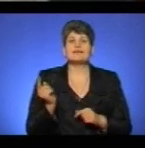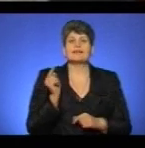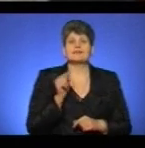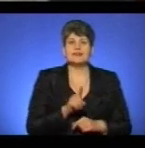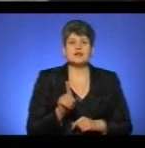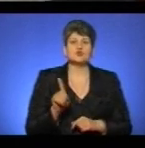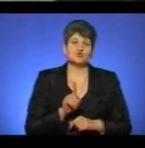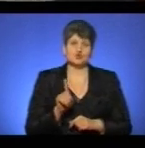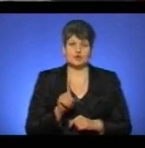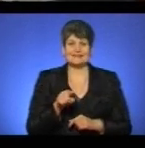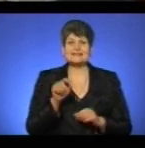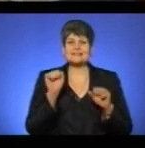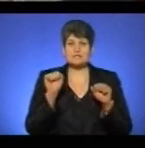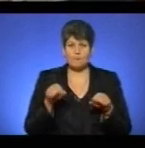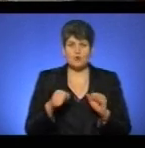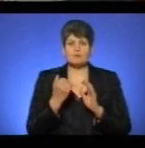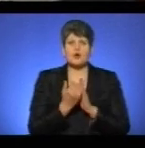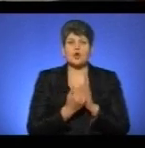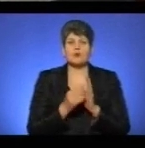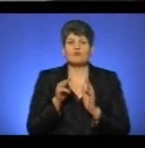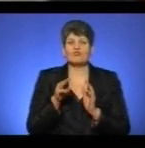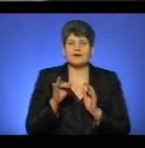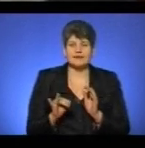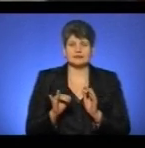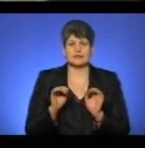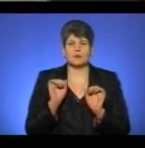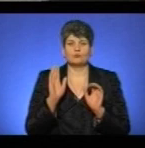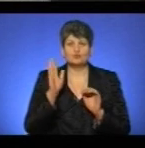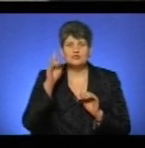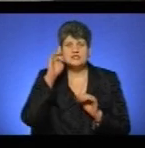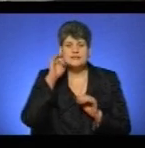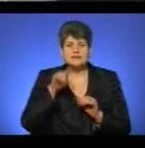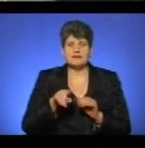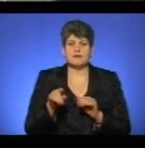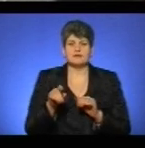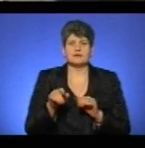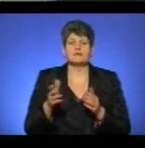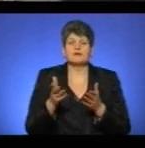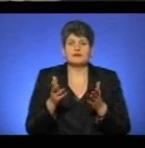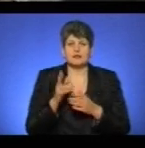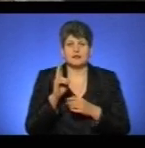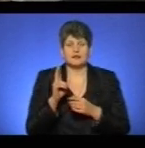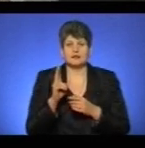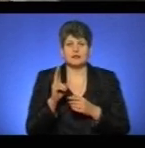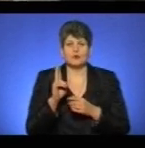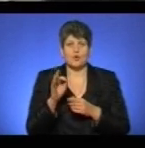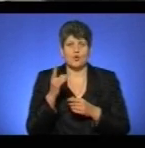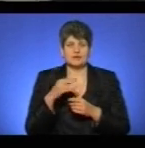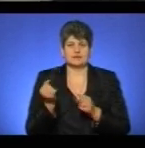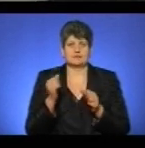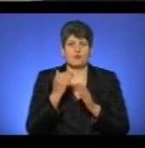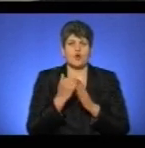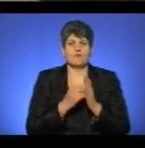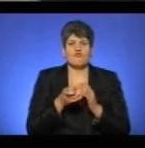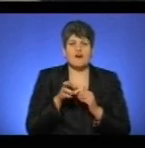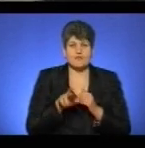ти зможеш програмувати, тобто будеш знати деякі коди вже з мови програмування. Я,